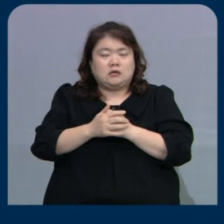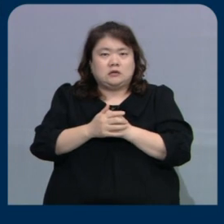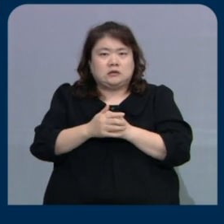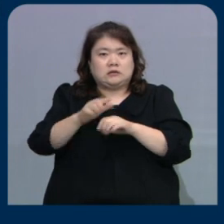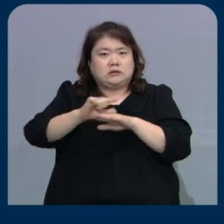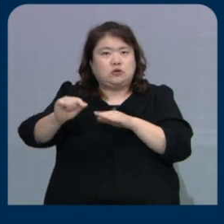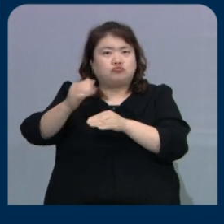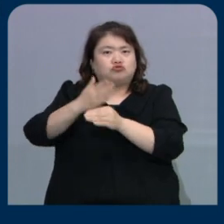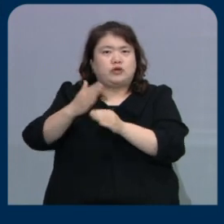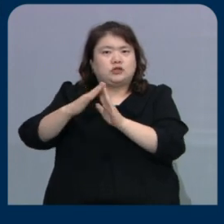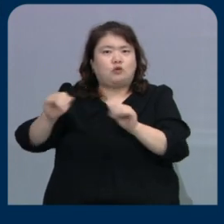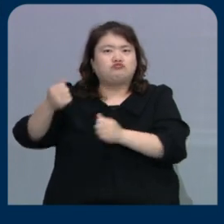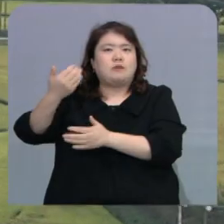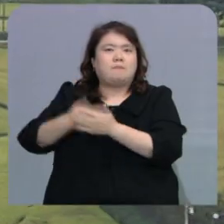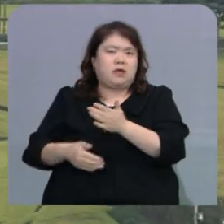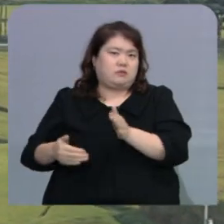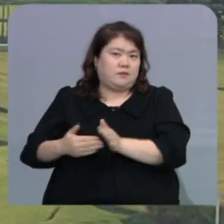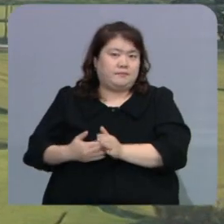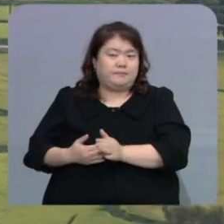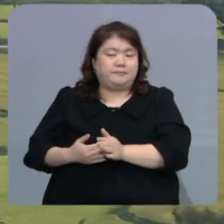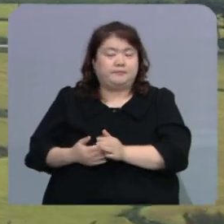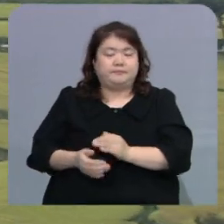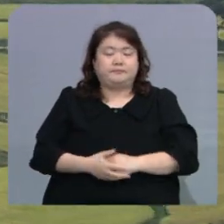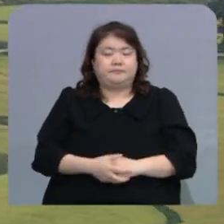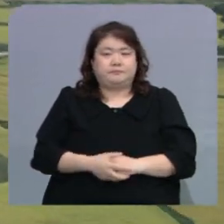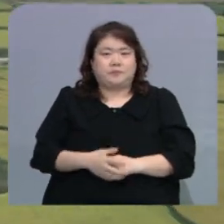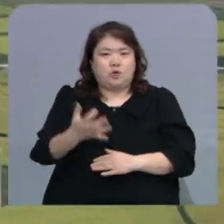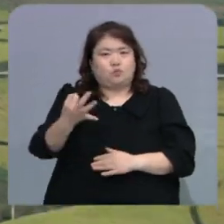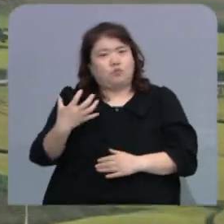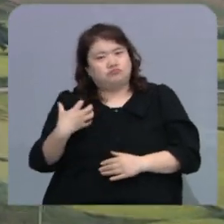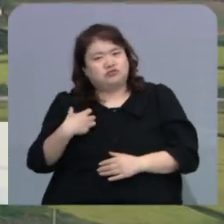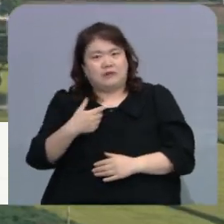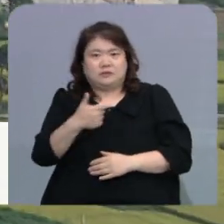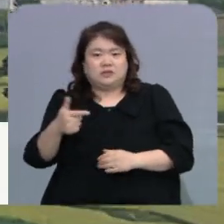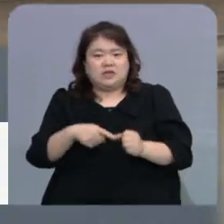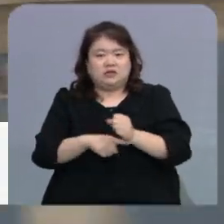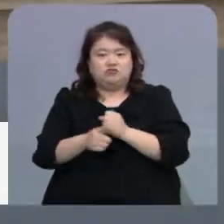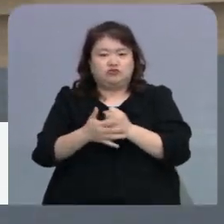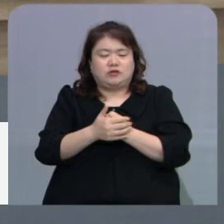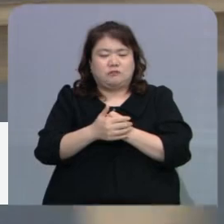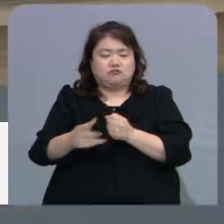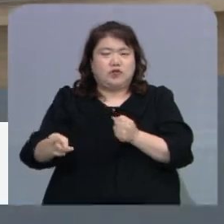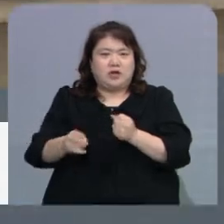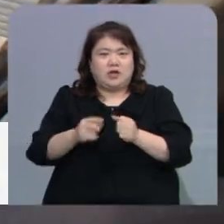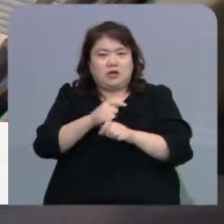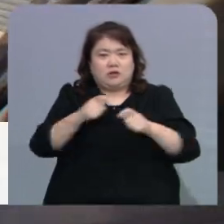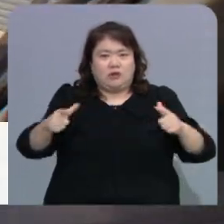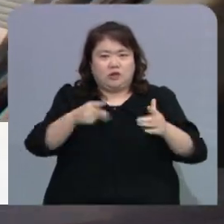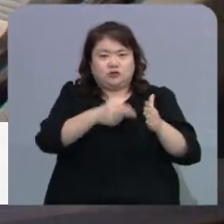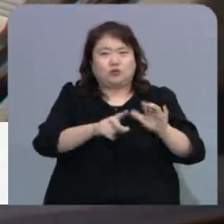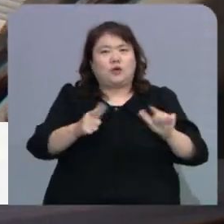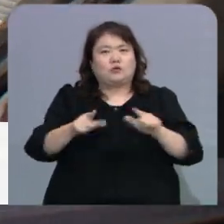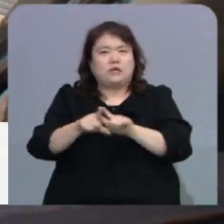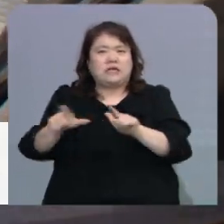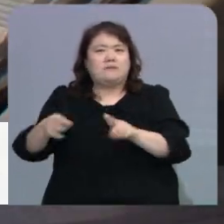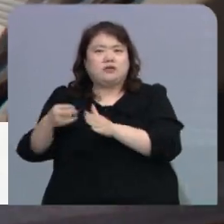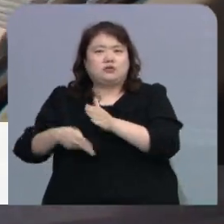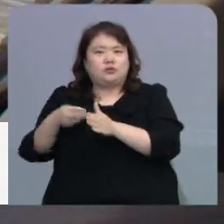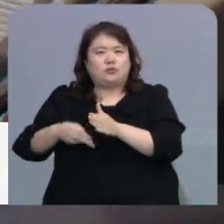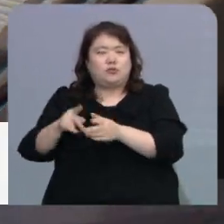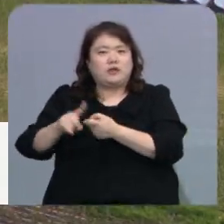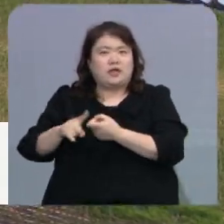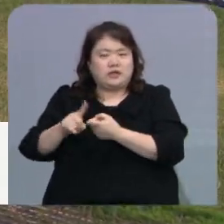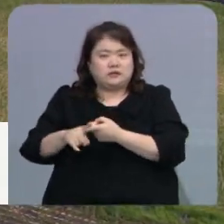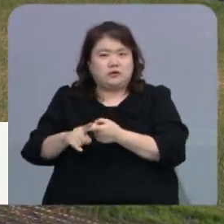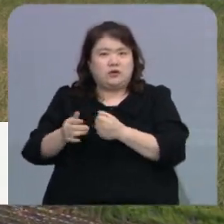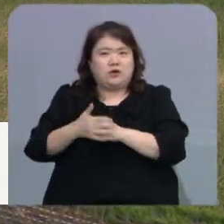전북만 빠진 셈이 됐습니다. 비용 부담이 크다는 이유로 광역철도가 아닌 일반 철도를 추진한 전라북도에 대응해